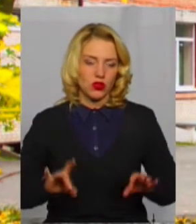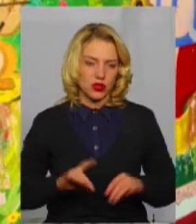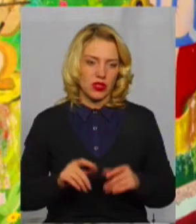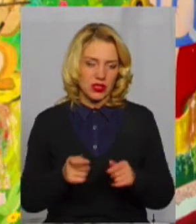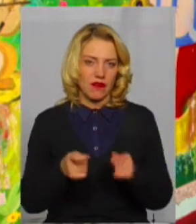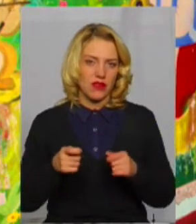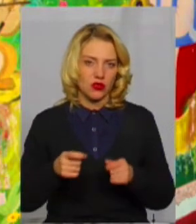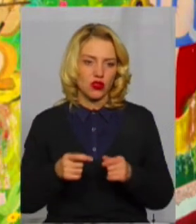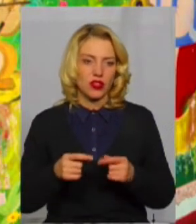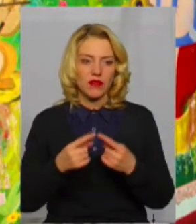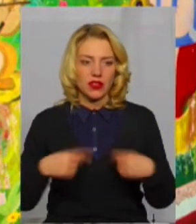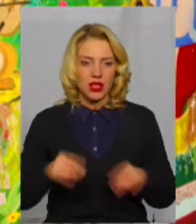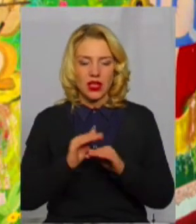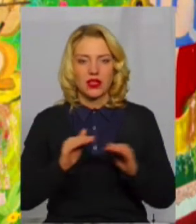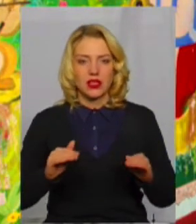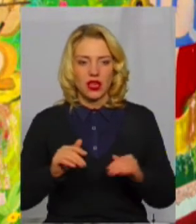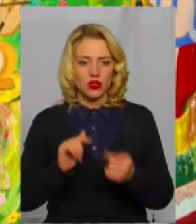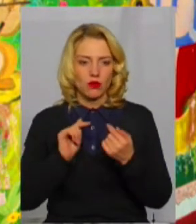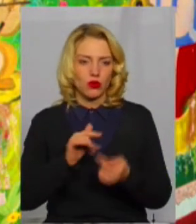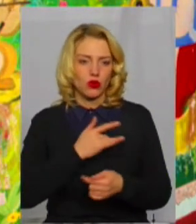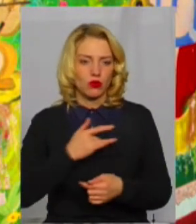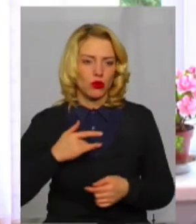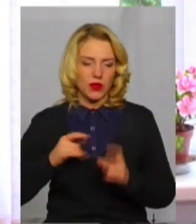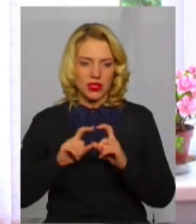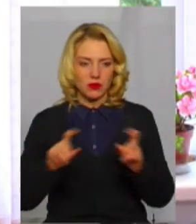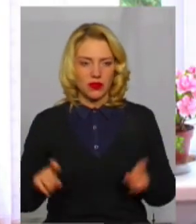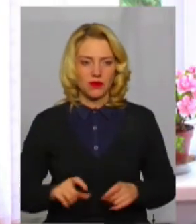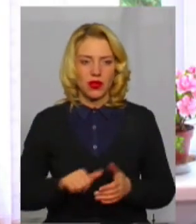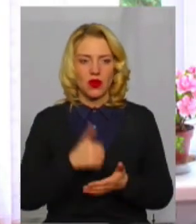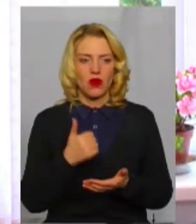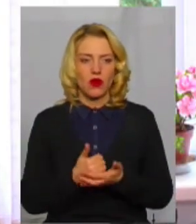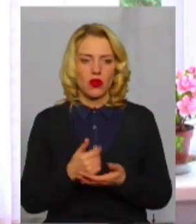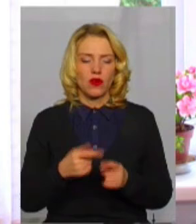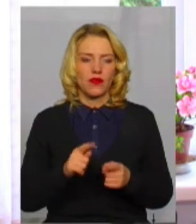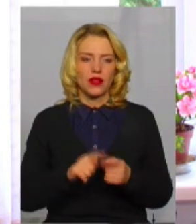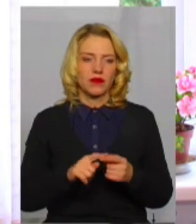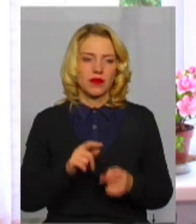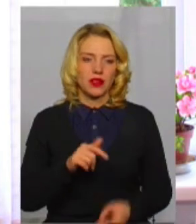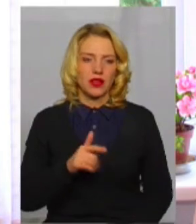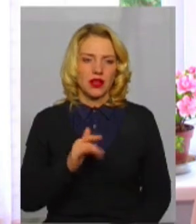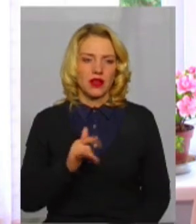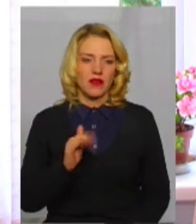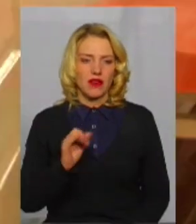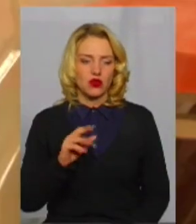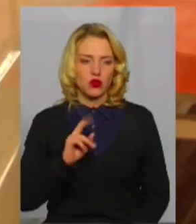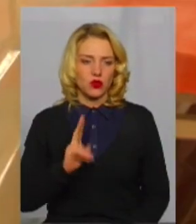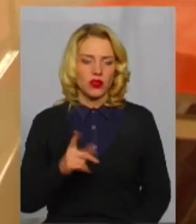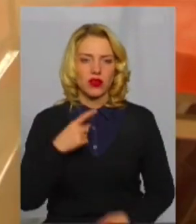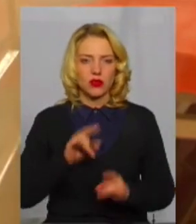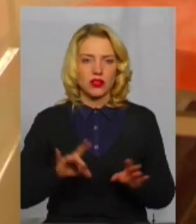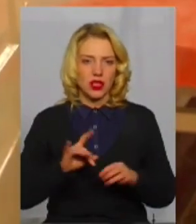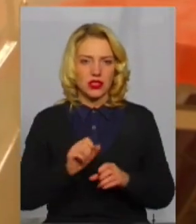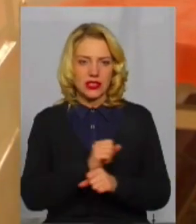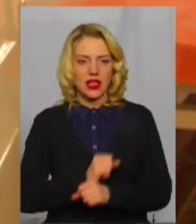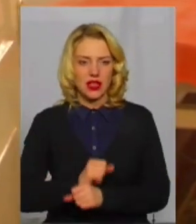відділенням Хмельницького обласного проти туберкульозного диспансеру, головний фтизіопедіатр області Світлана Гивайщук. Та додає, санаторне